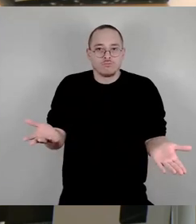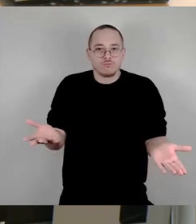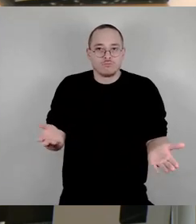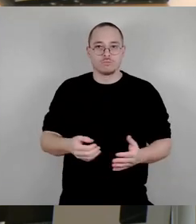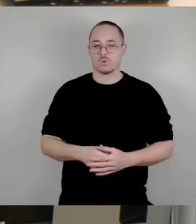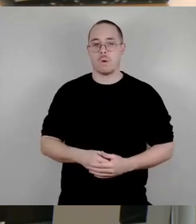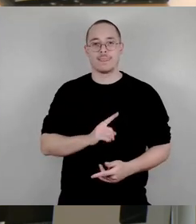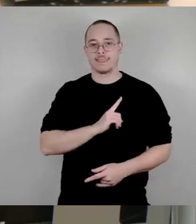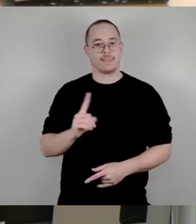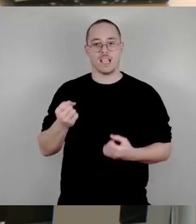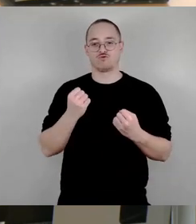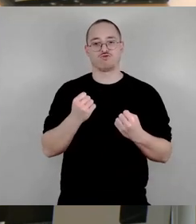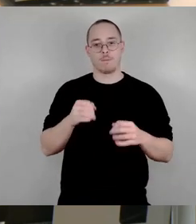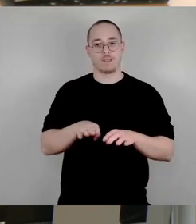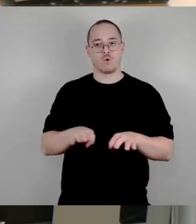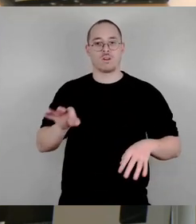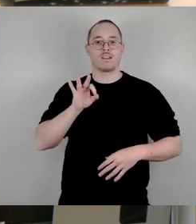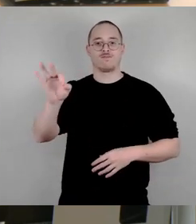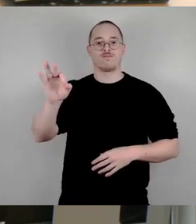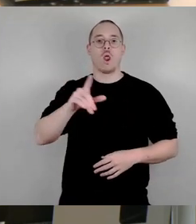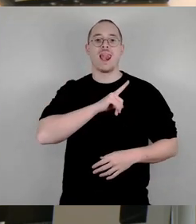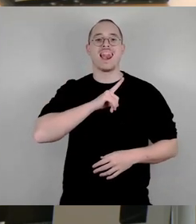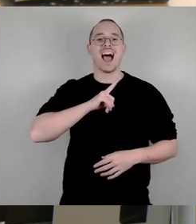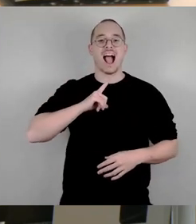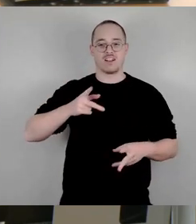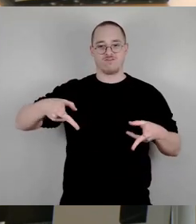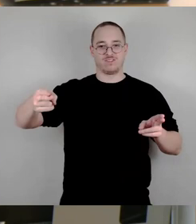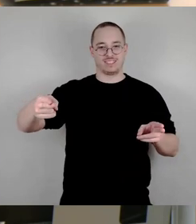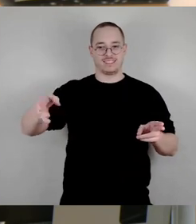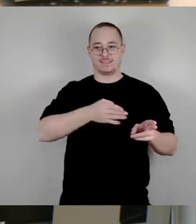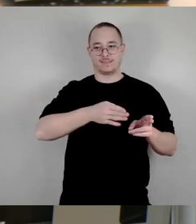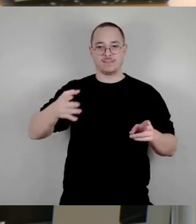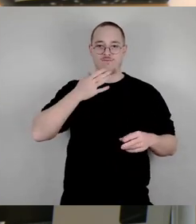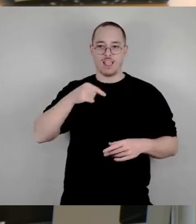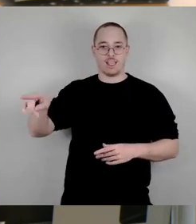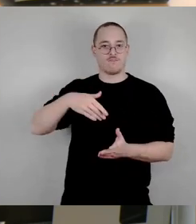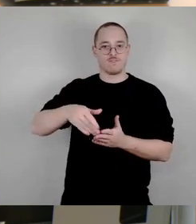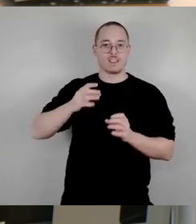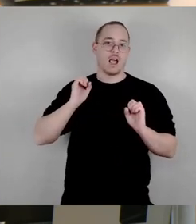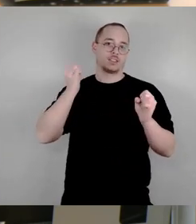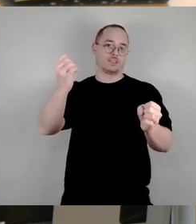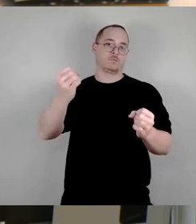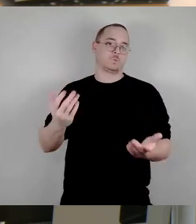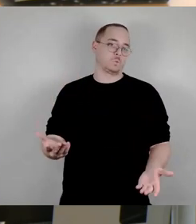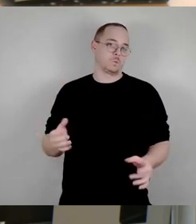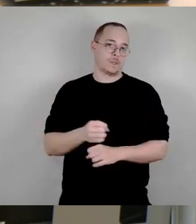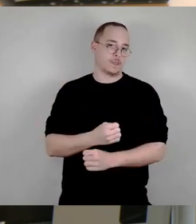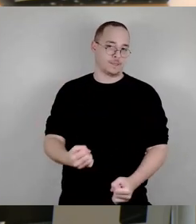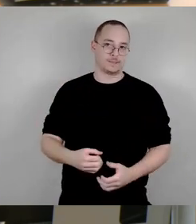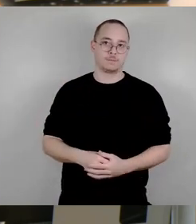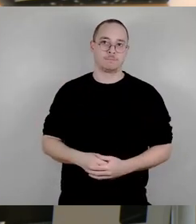für den langfristigen Betrieb unseres Stauseebades dar. Und deshalb sind wir der Auffassung,